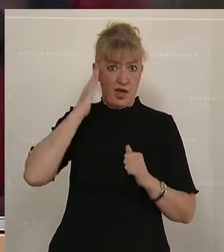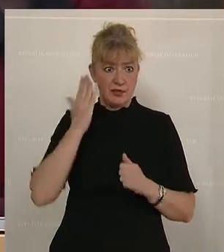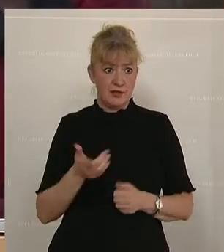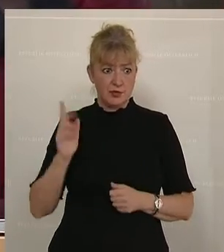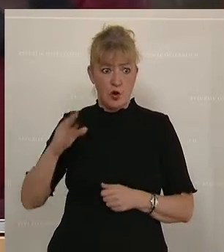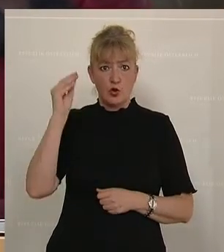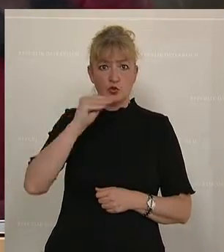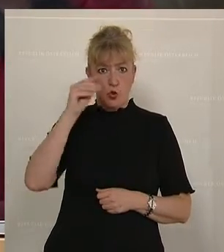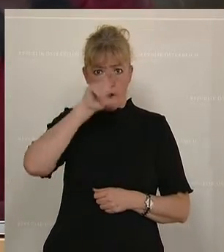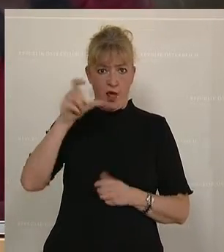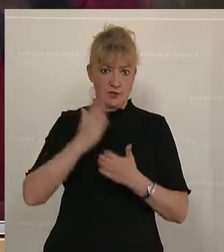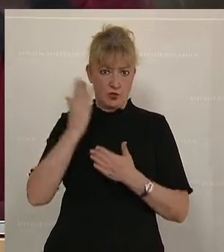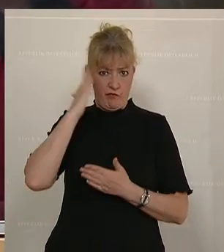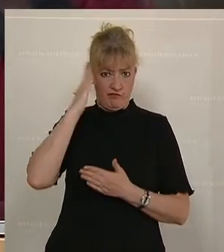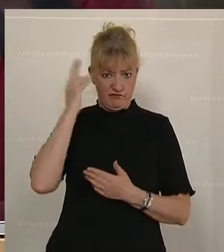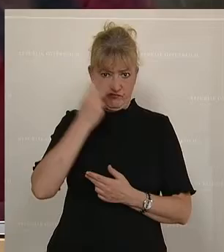schon in der Schulklasse verstehen.